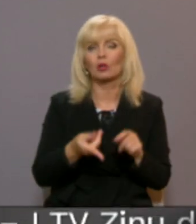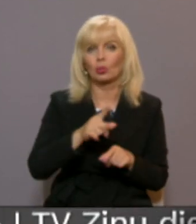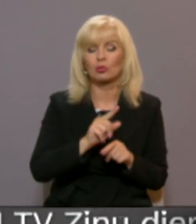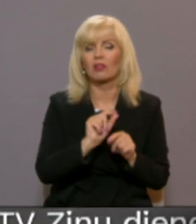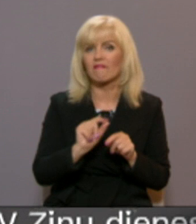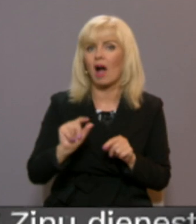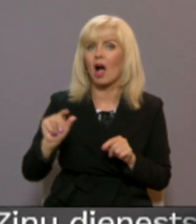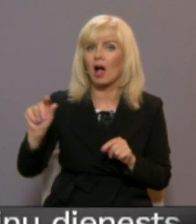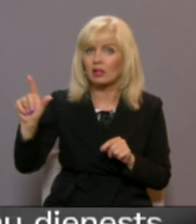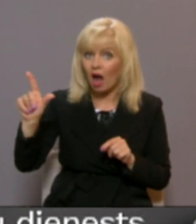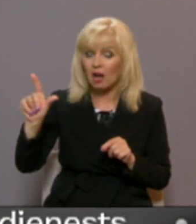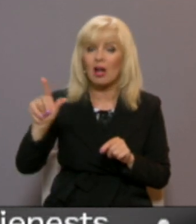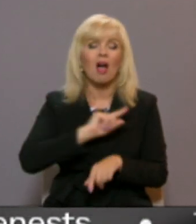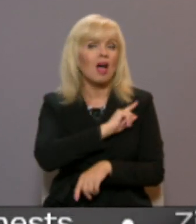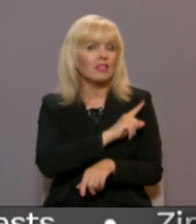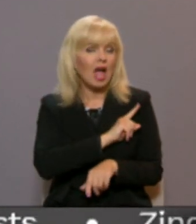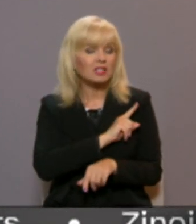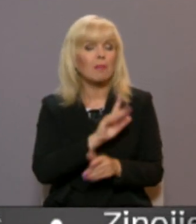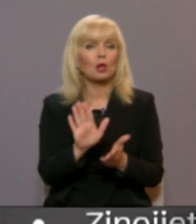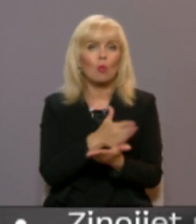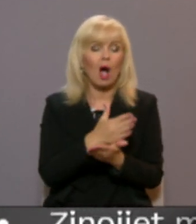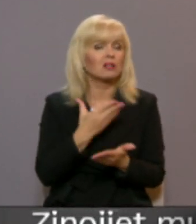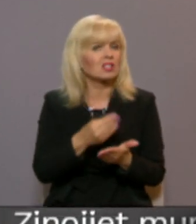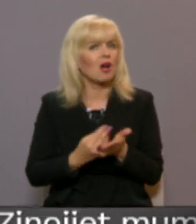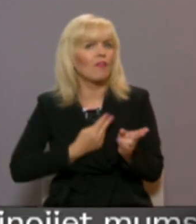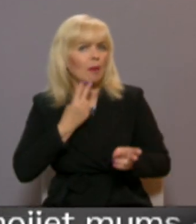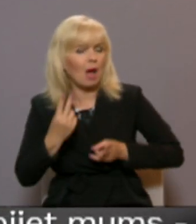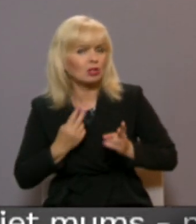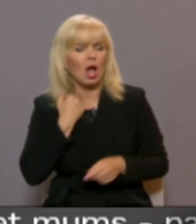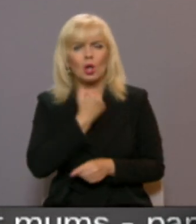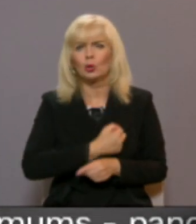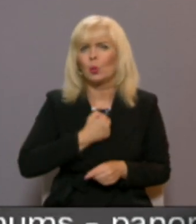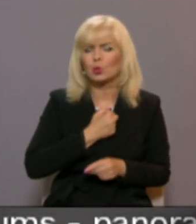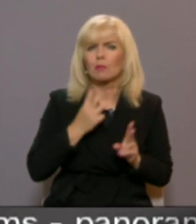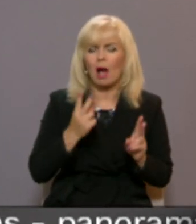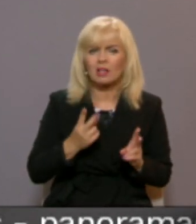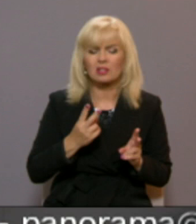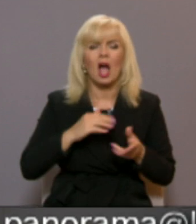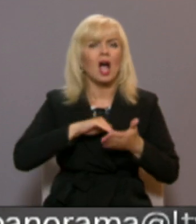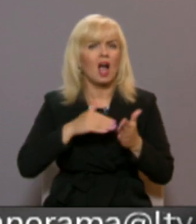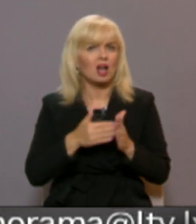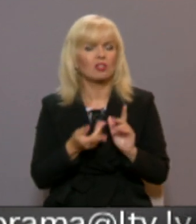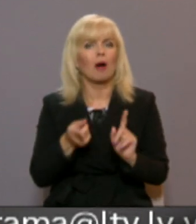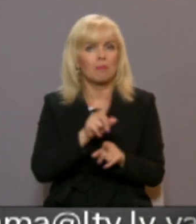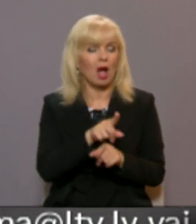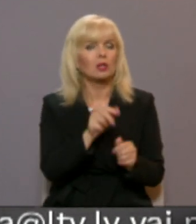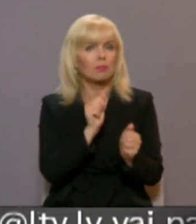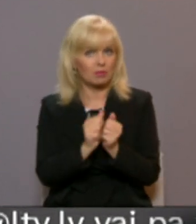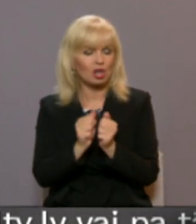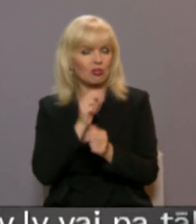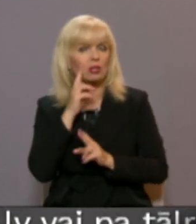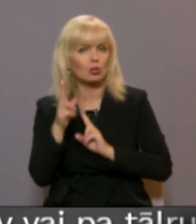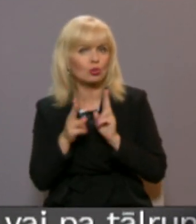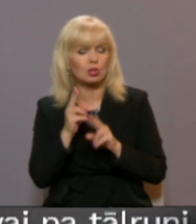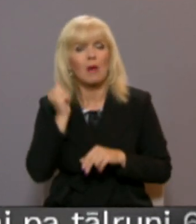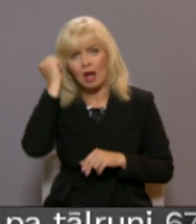aizvien vairāk. Nespēj tik galā ar emocijām, dusmu lēkmes, gara stāvokļa mājiņas – tās ir biežākās sūdzības.